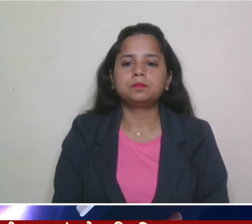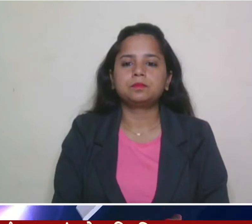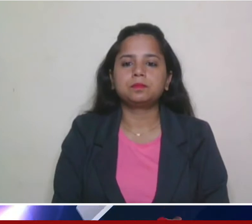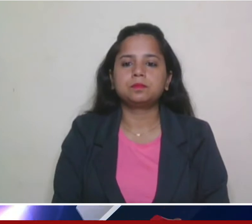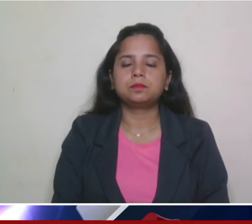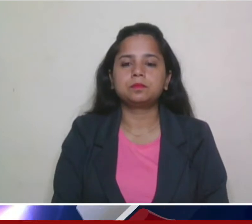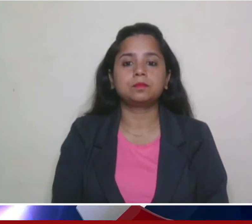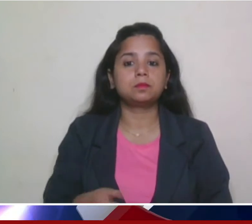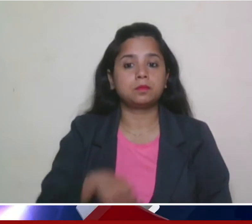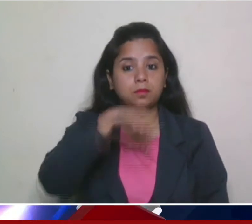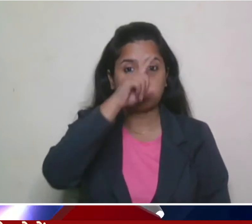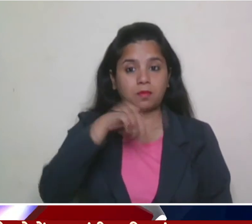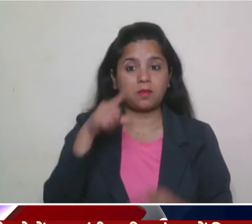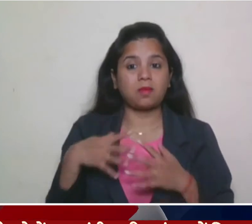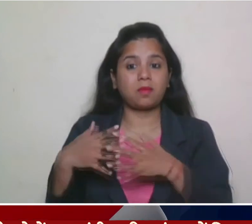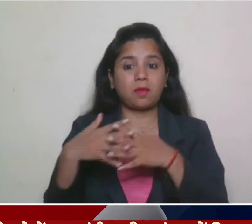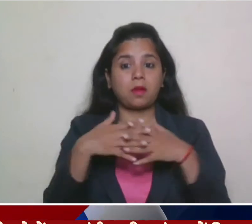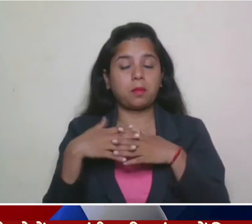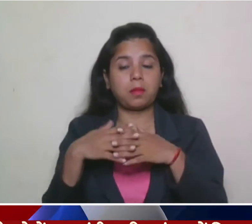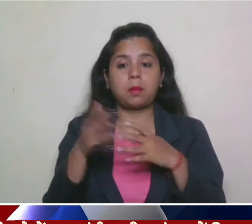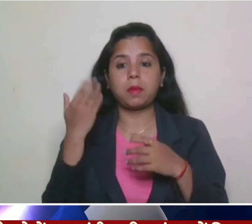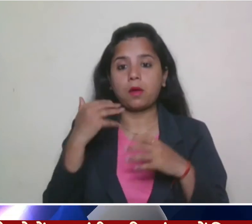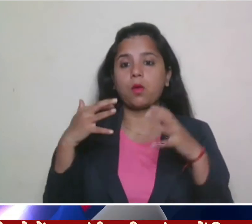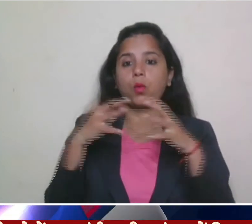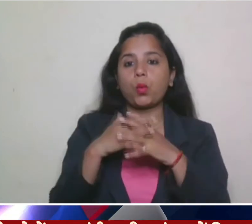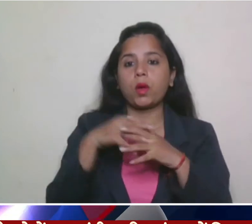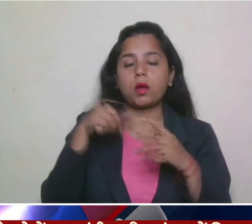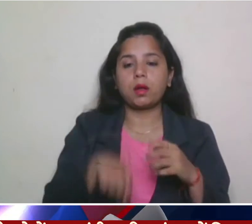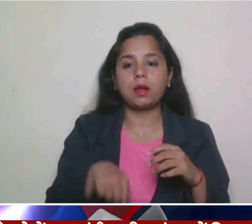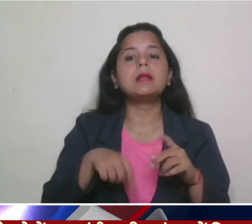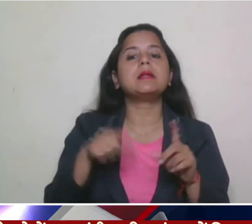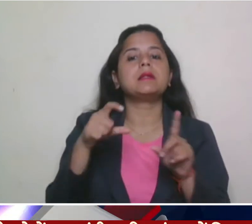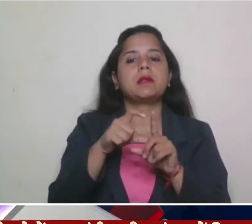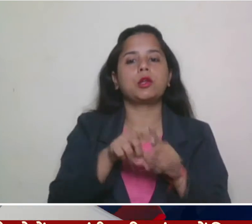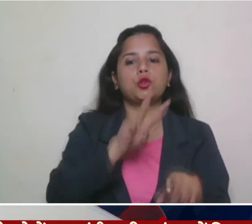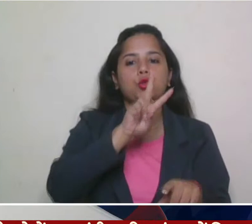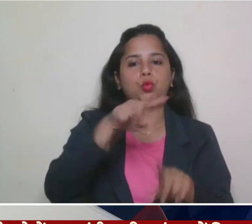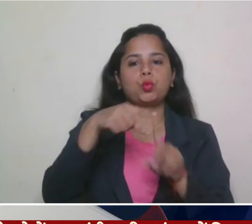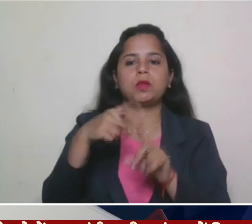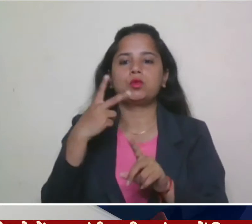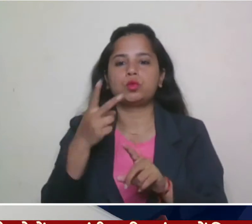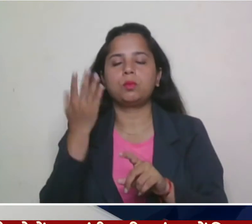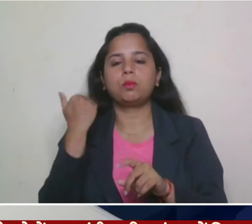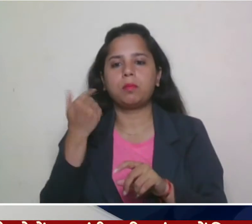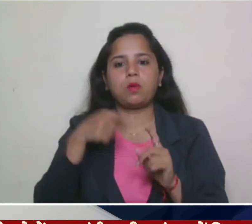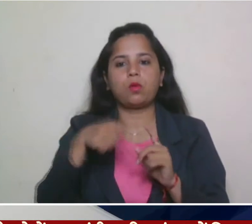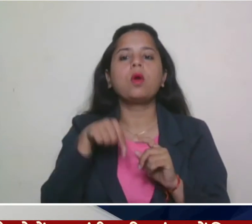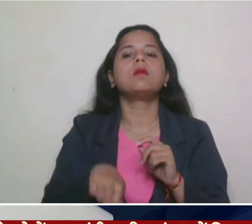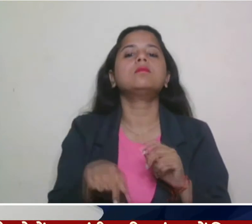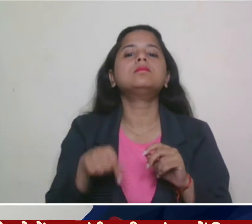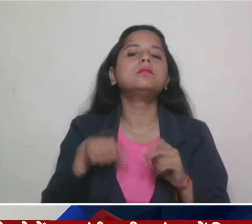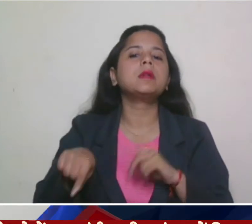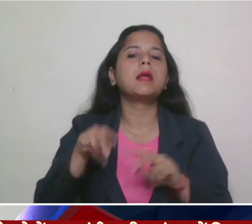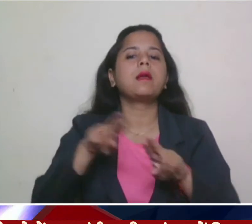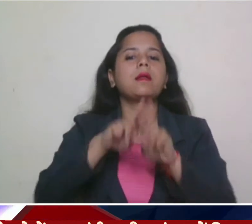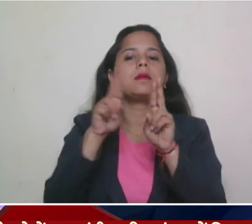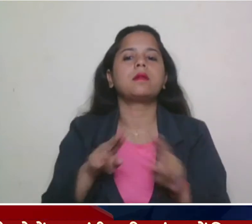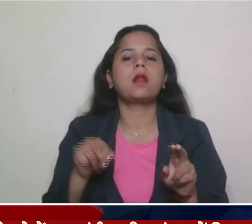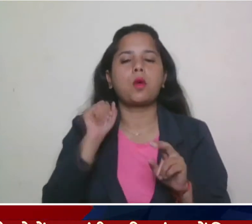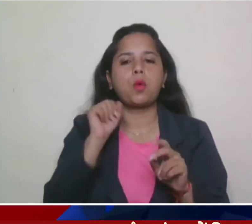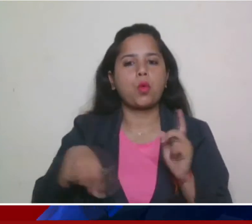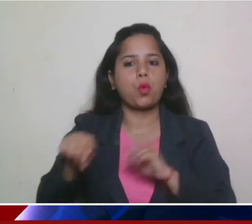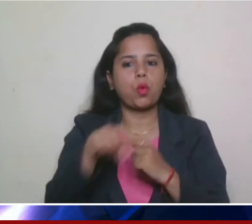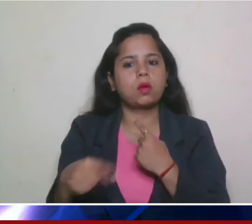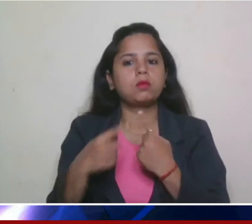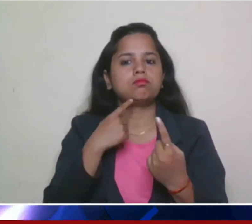बारत और अमेरिका के बीच बुदवार को नई दिली में टू प्लस टू अंतर स्टरिये बैठक होई भारत अमेरिका 2 प्लस 2 अंतर सरीय बैठक